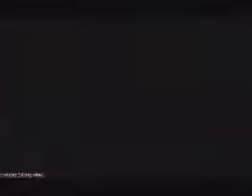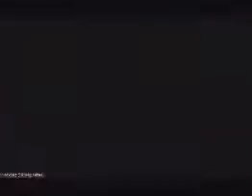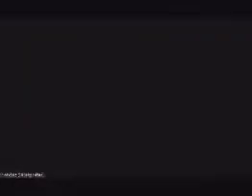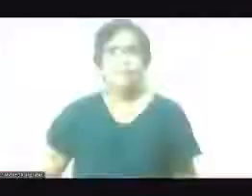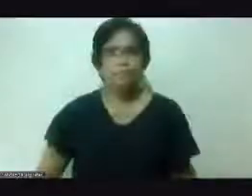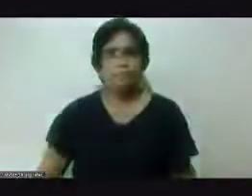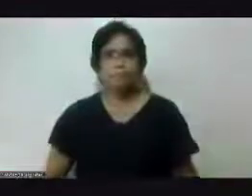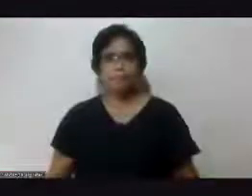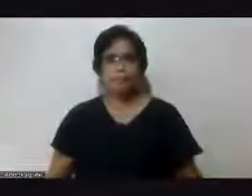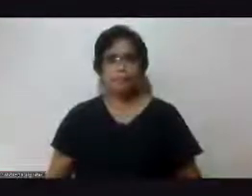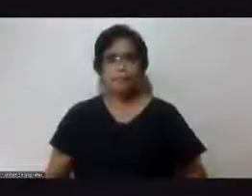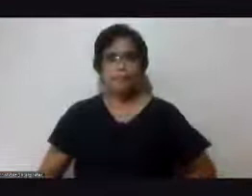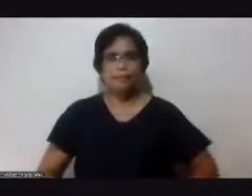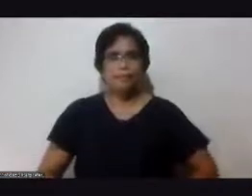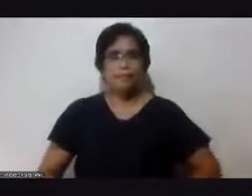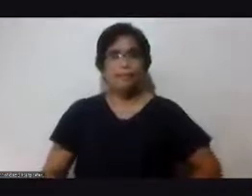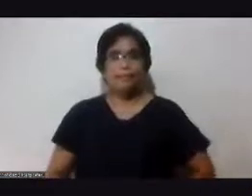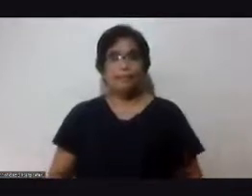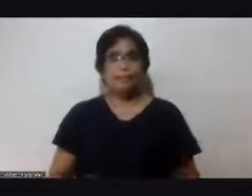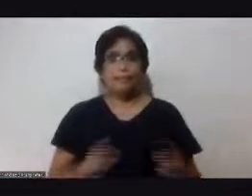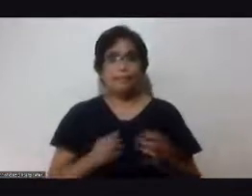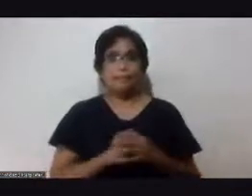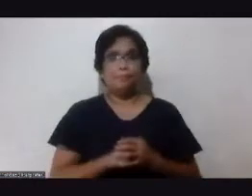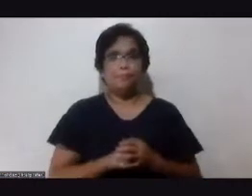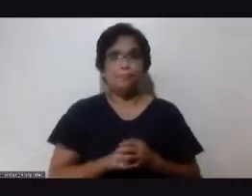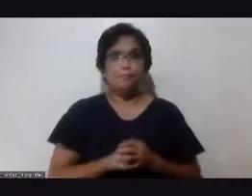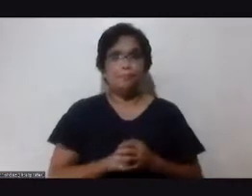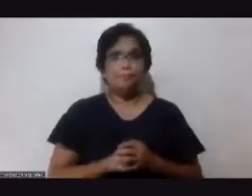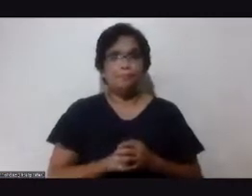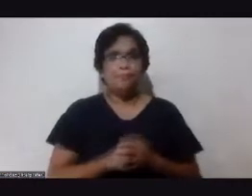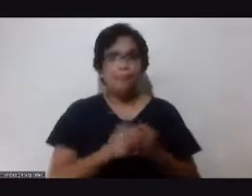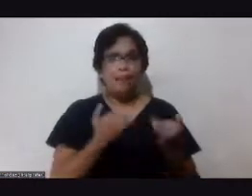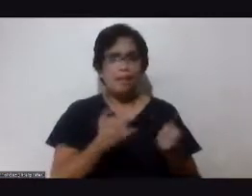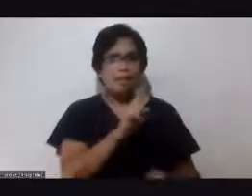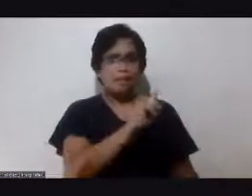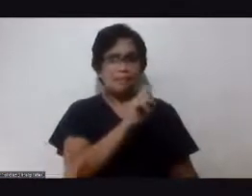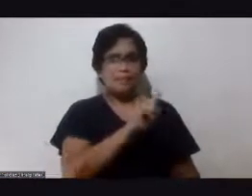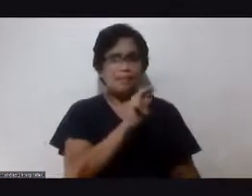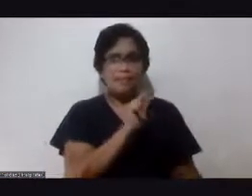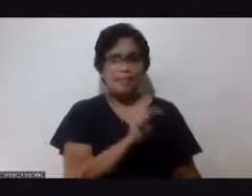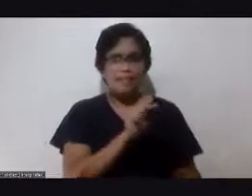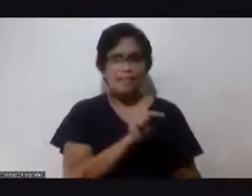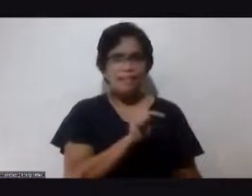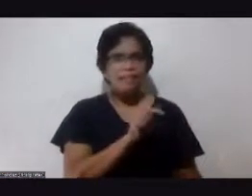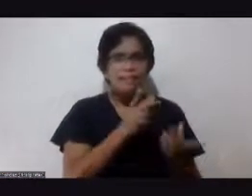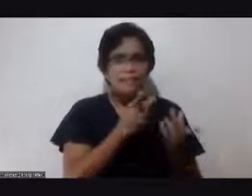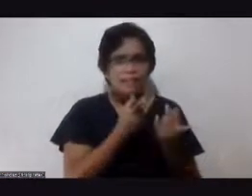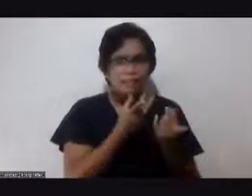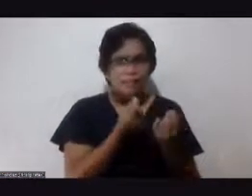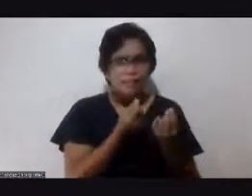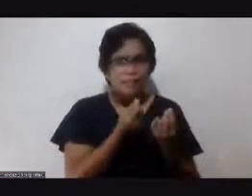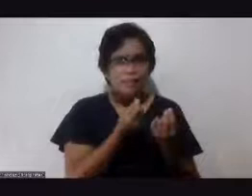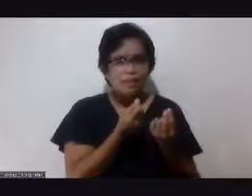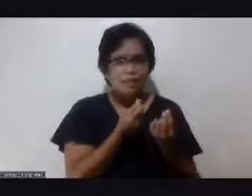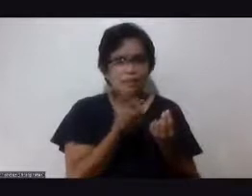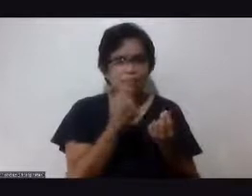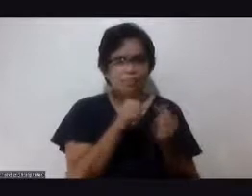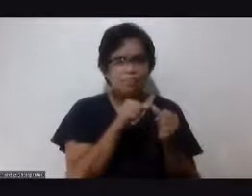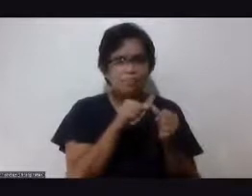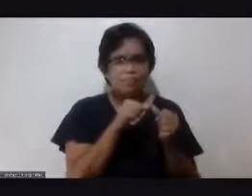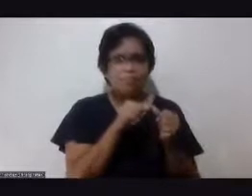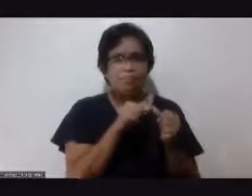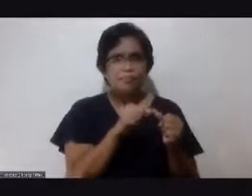Ayan, nagbabalik po ang ating paggamang Body and Soul at ano nga po yung mga kailangan natin gawin para magpatuloy na po itong